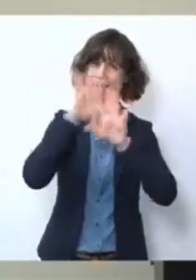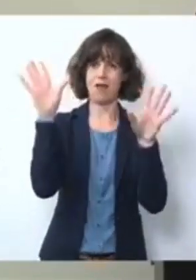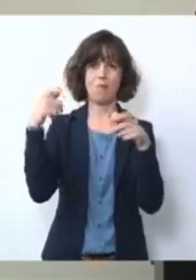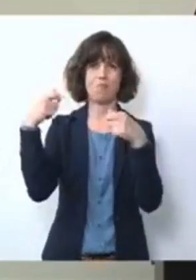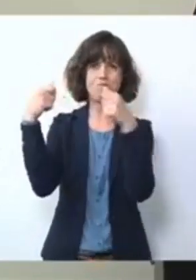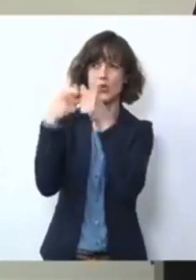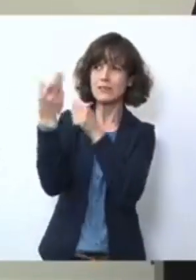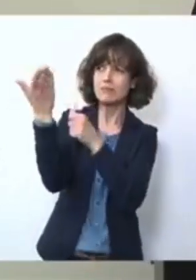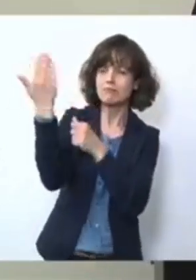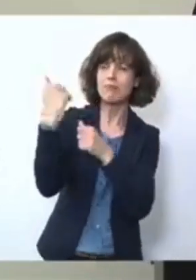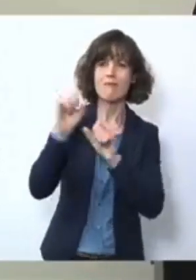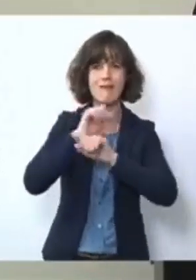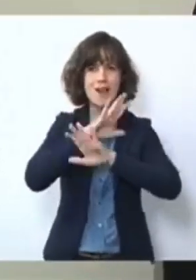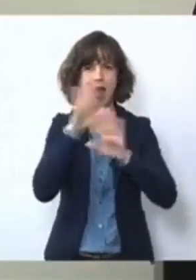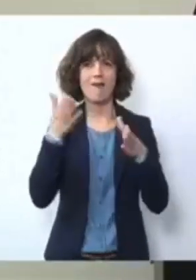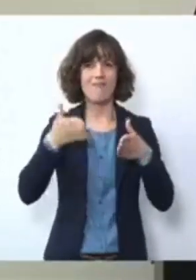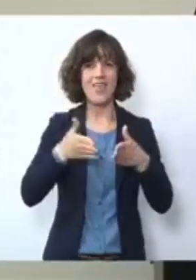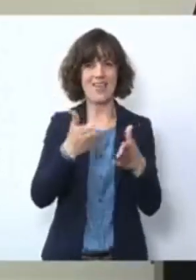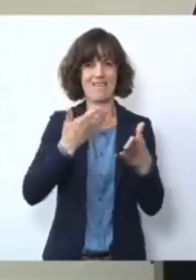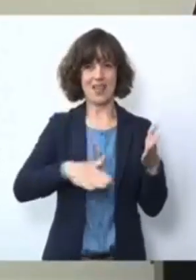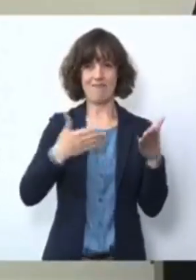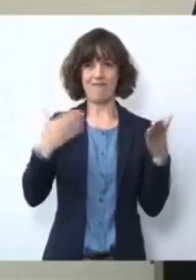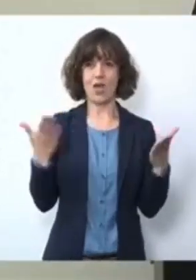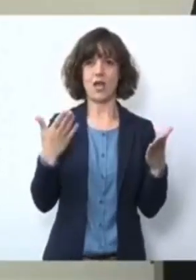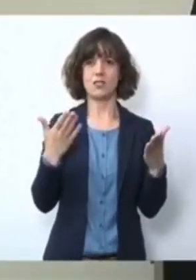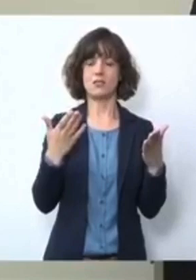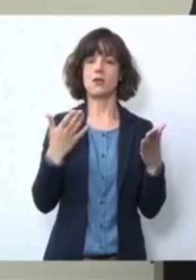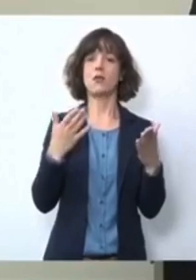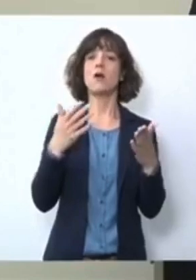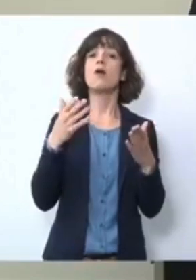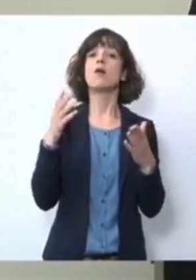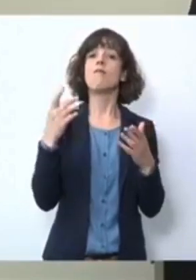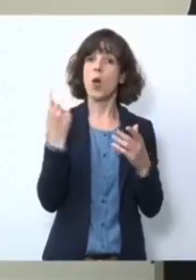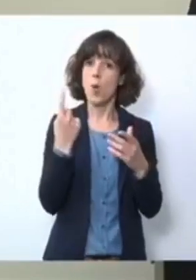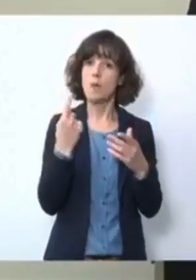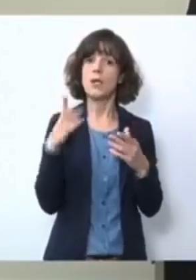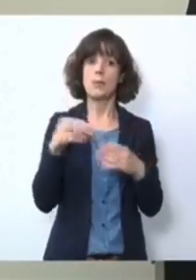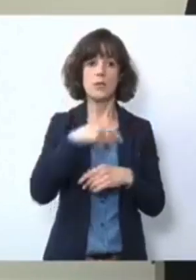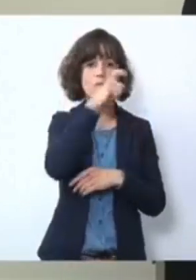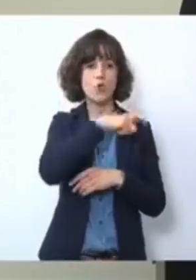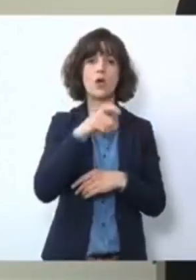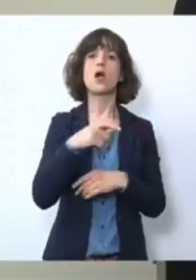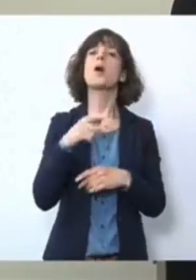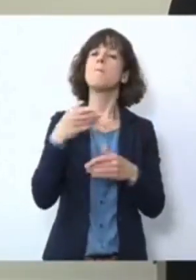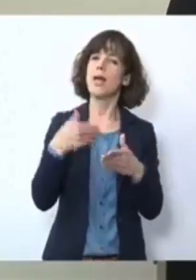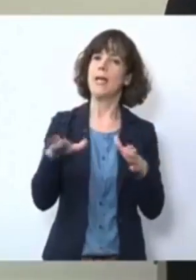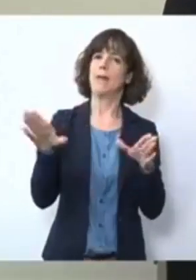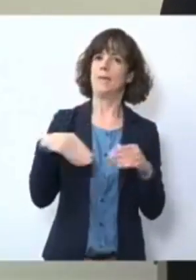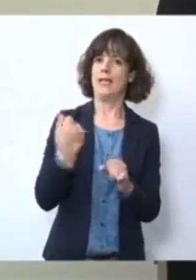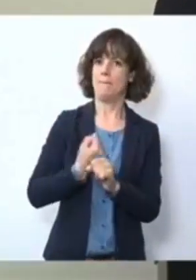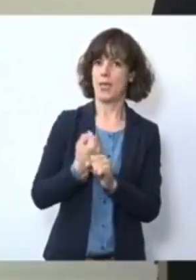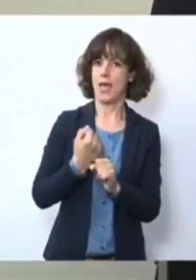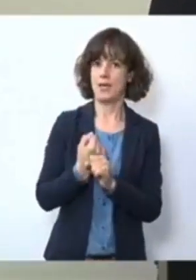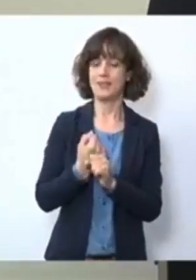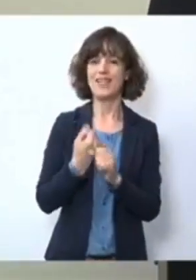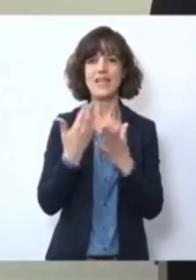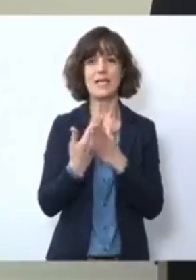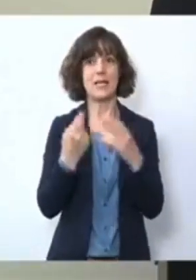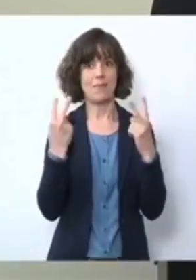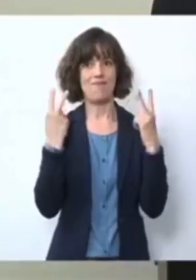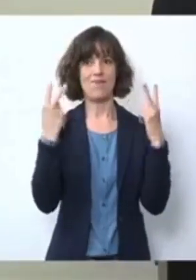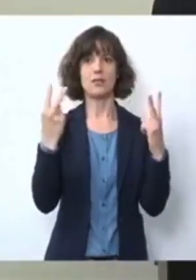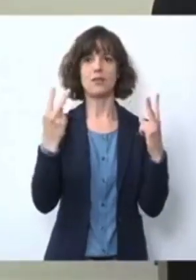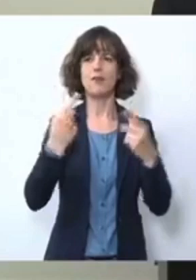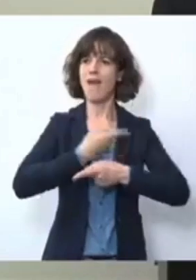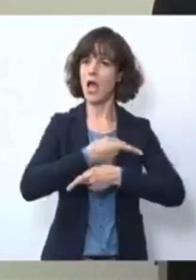Linie, um ja nicht vollends die Zustimmung auch der Bürgerinnen und Bürger von Anfang an zu verlieren. Deshalb ist es wichtig, wieder an einen